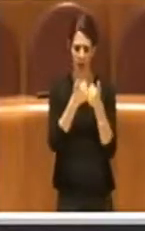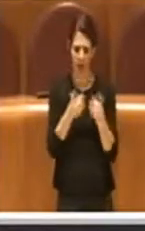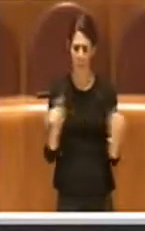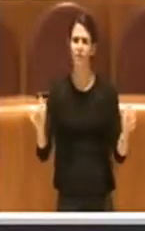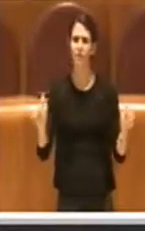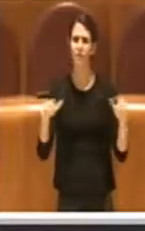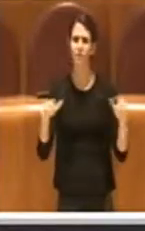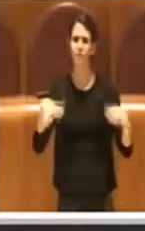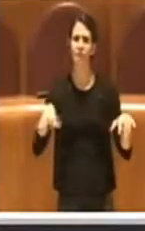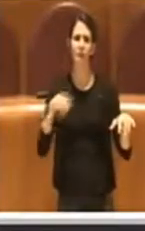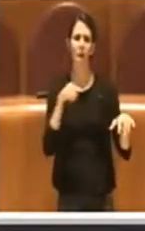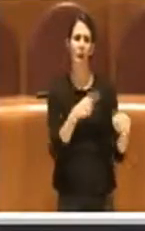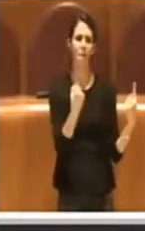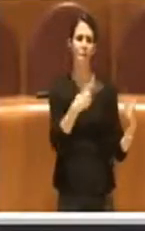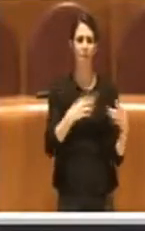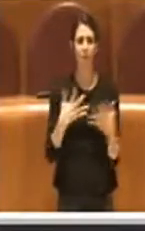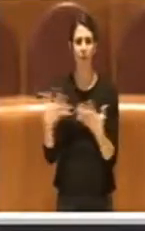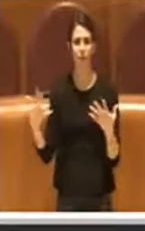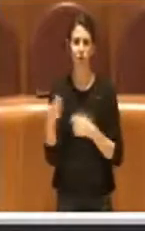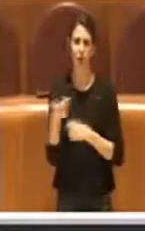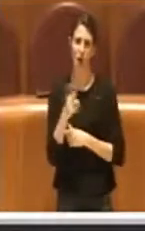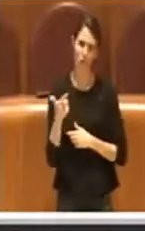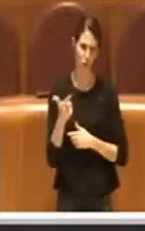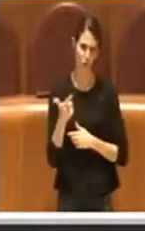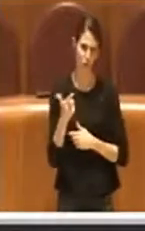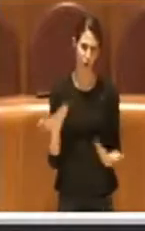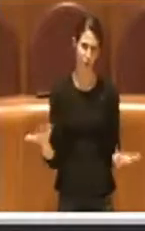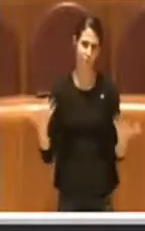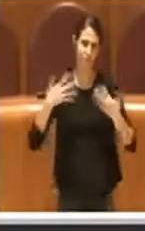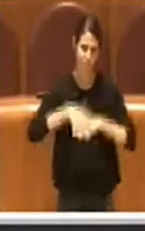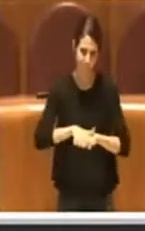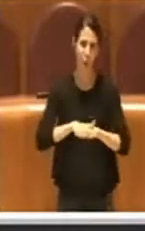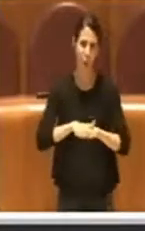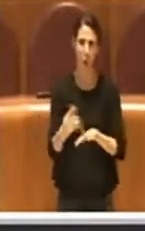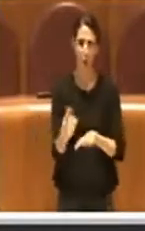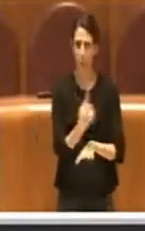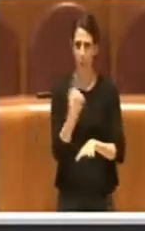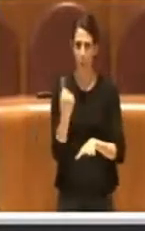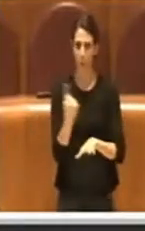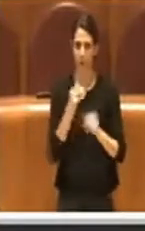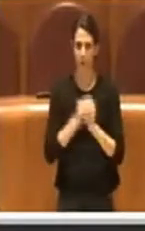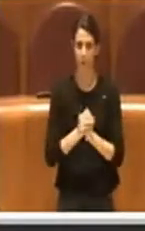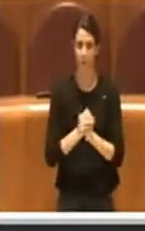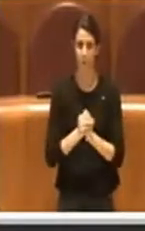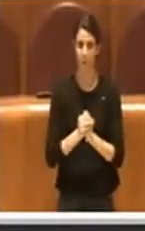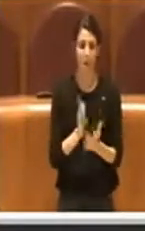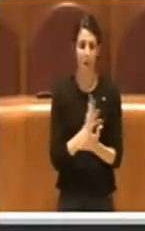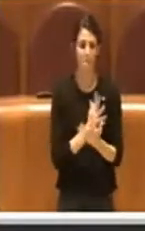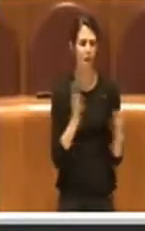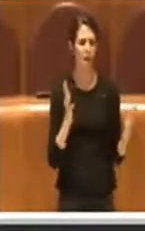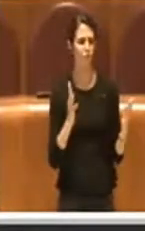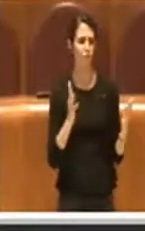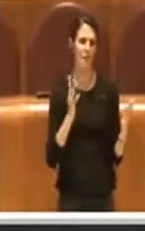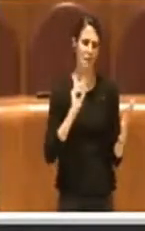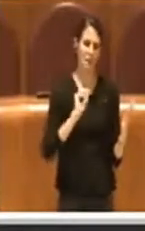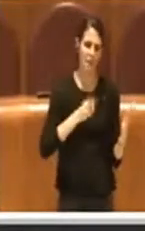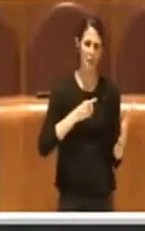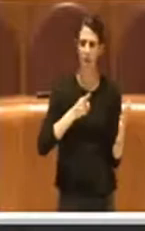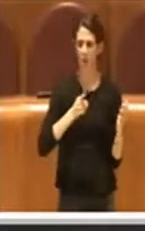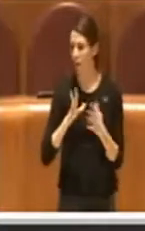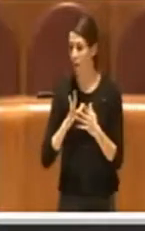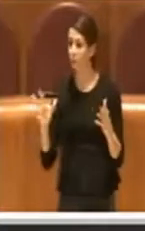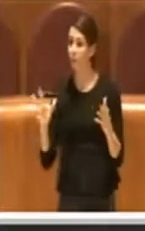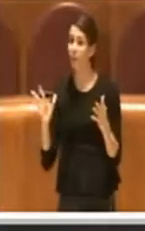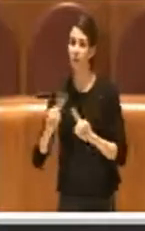di maggioranza e consiglieri di opposizione, quindi questo discorso la maggioranza è tenuta, l'opposizione no, soprattutto